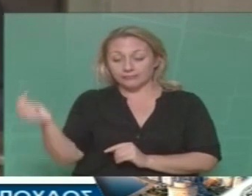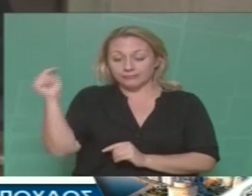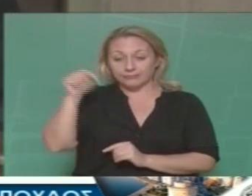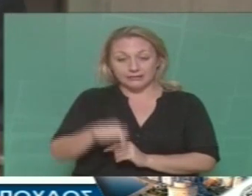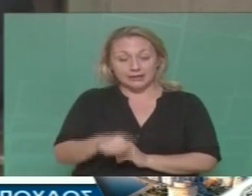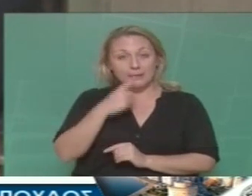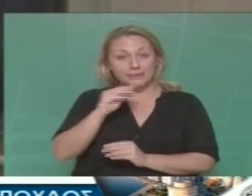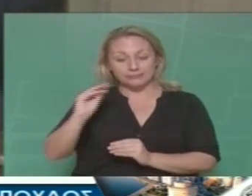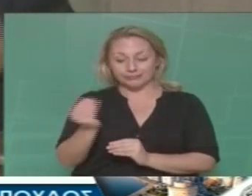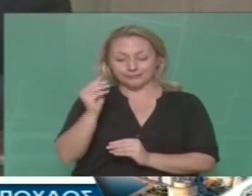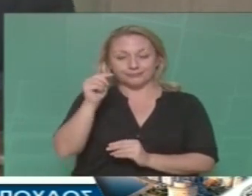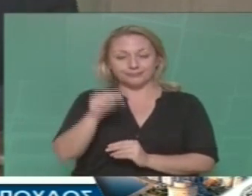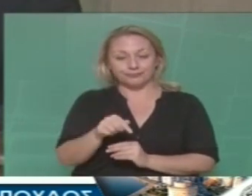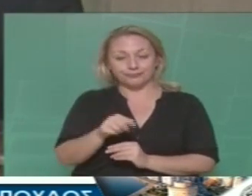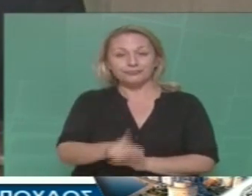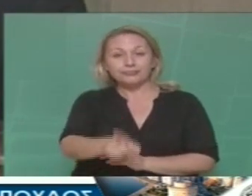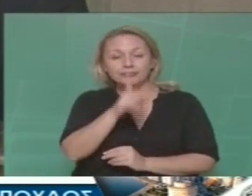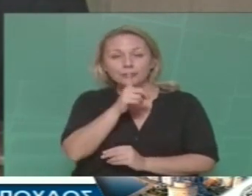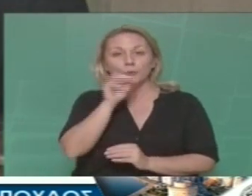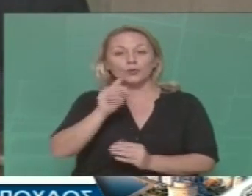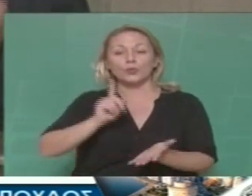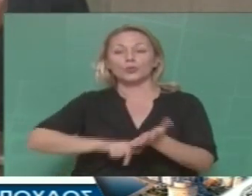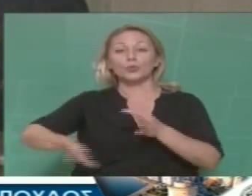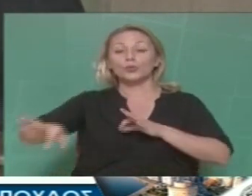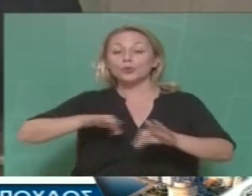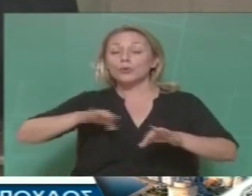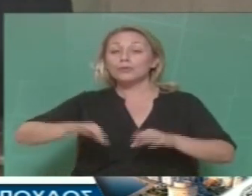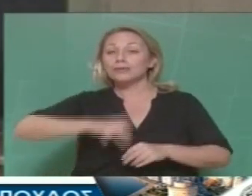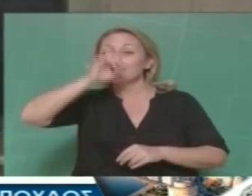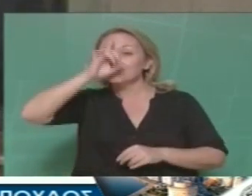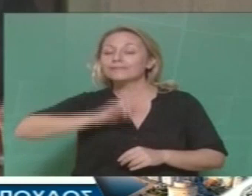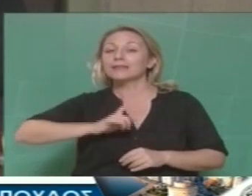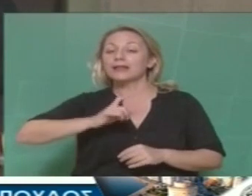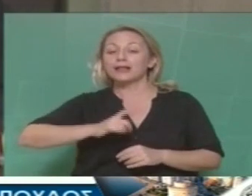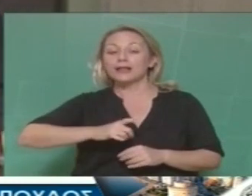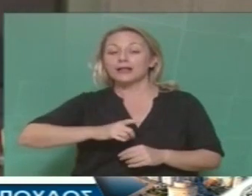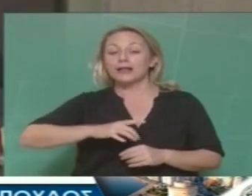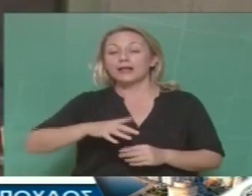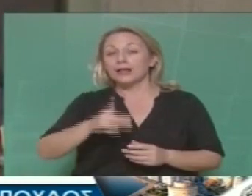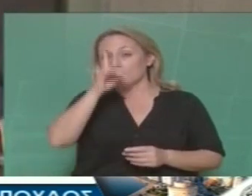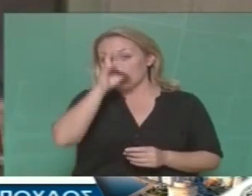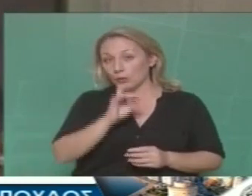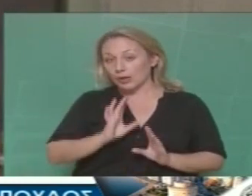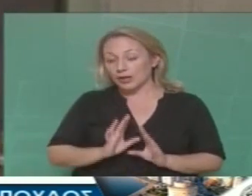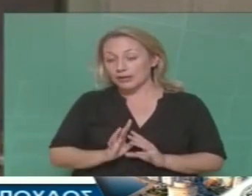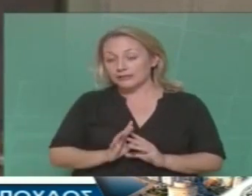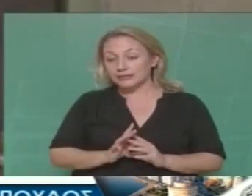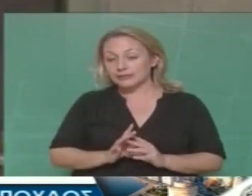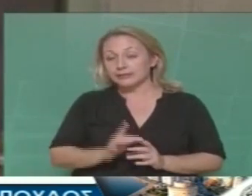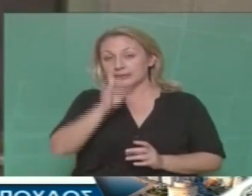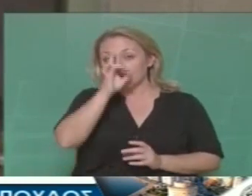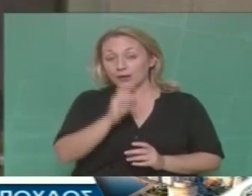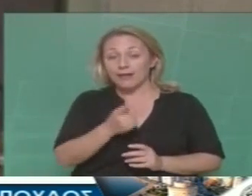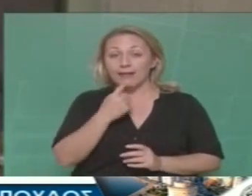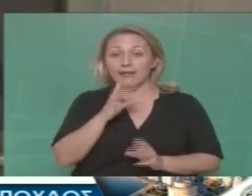δείτε πώς θα φέρνει. Και το ίδιο ακριβώς αυτό νομοσχέδιο σας αναγκάζει, εκτός αν δεν θέλετε πια, να τοποθετηθείτε για τα